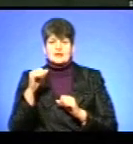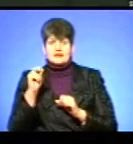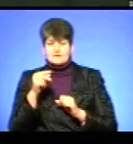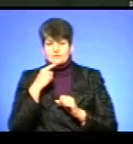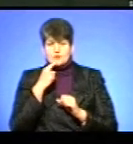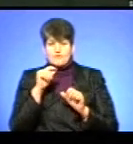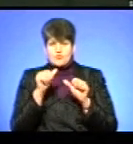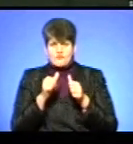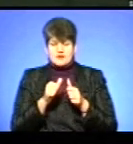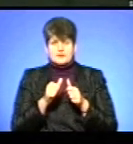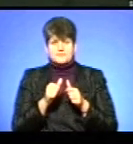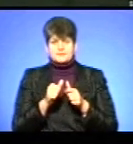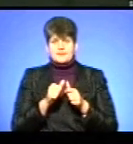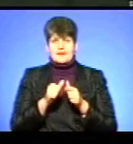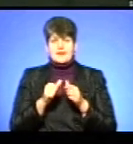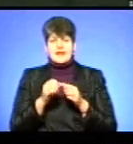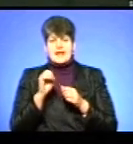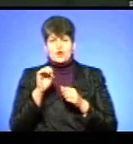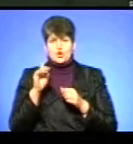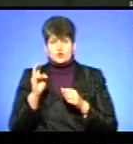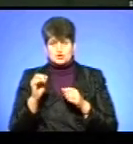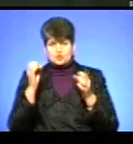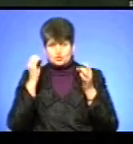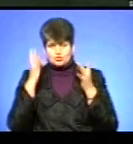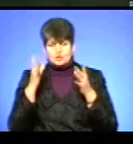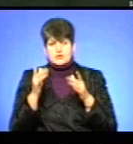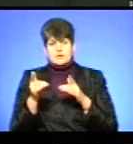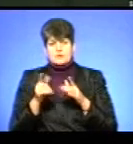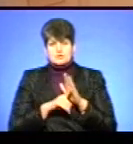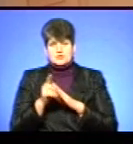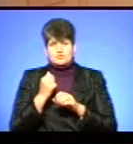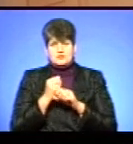екологічної культури вирішили розпочати зі шкіл. Подробиці – у сюжеті.